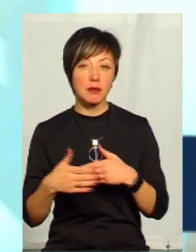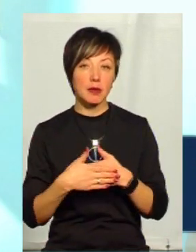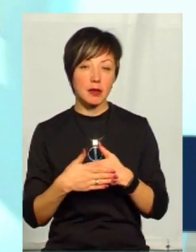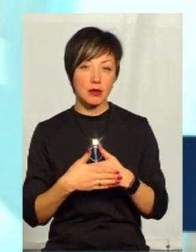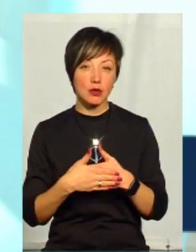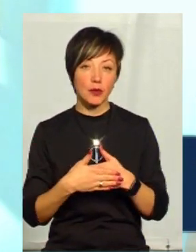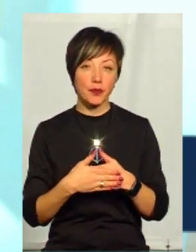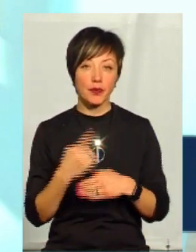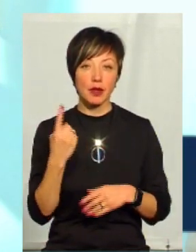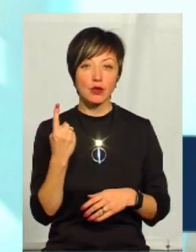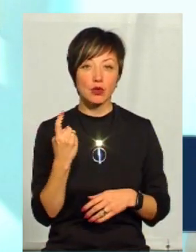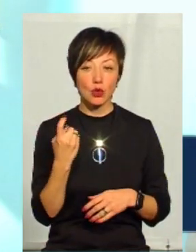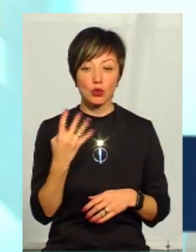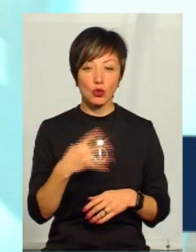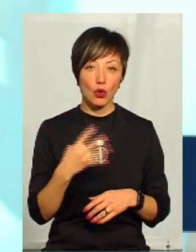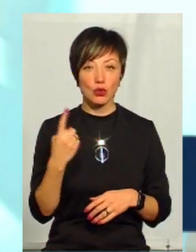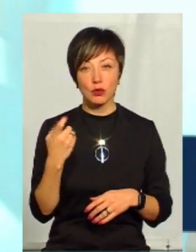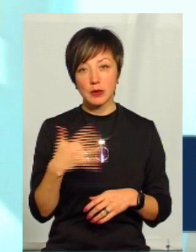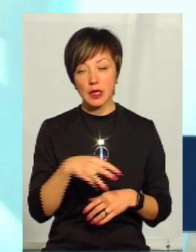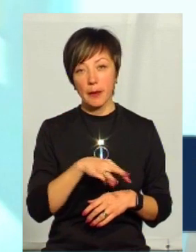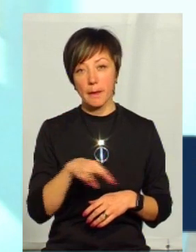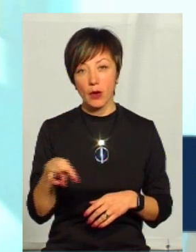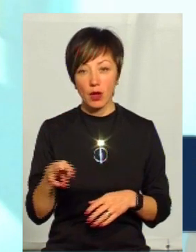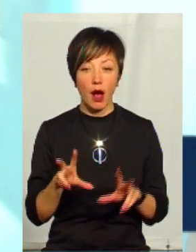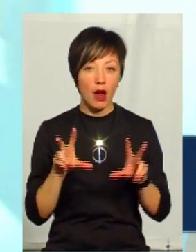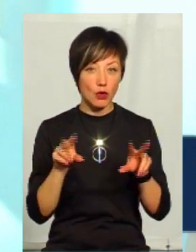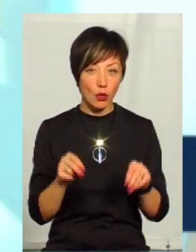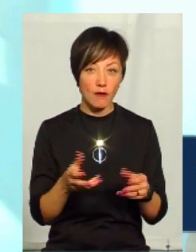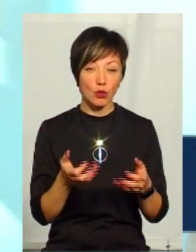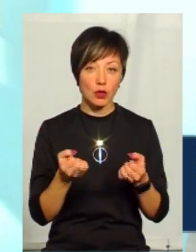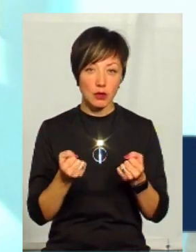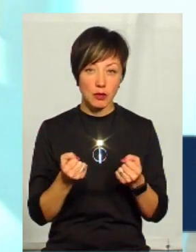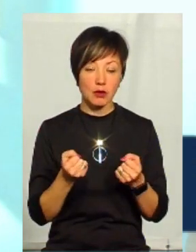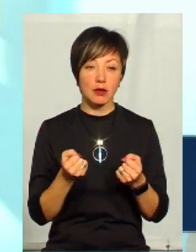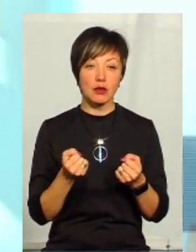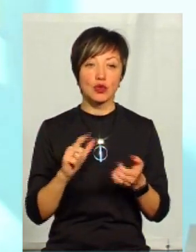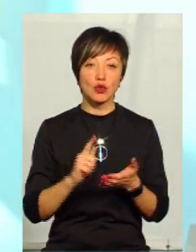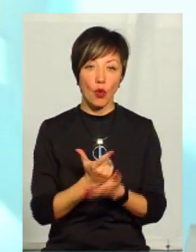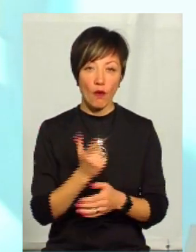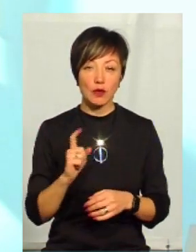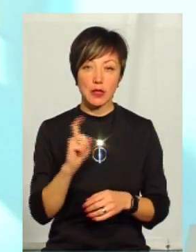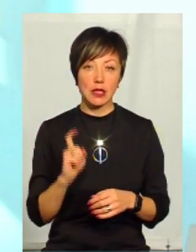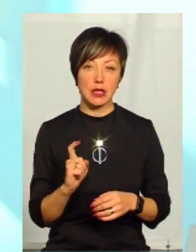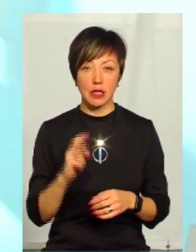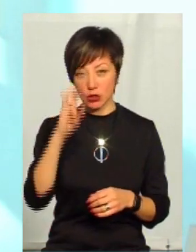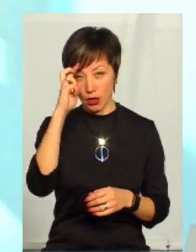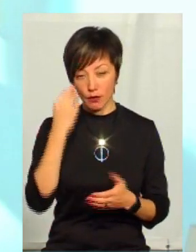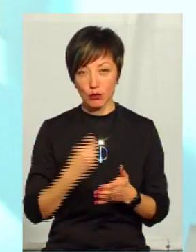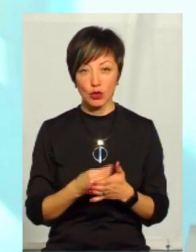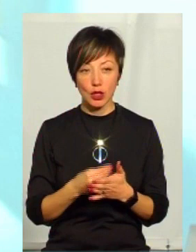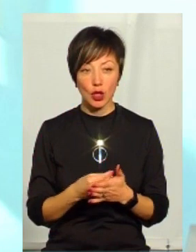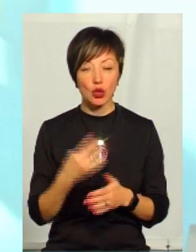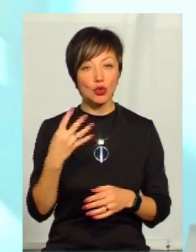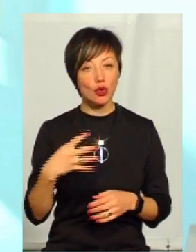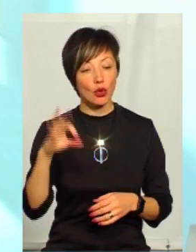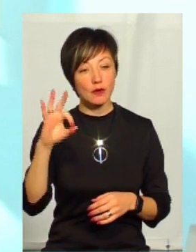буде 140-150 мільйонів. Гарантовно ми отримуємо знову з державного бюджету.